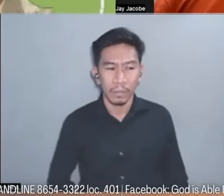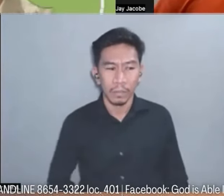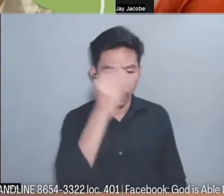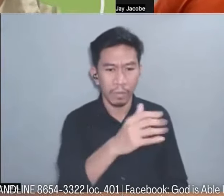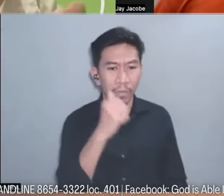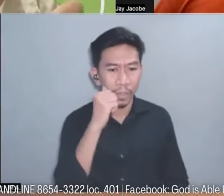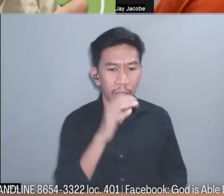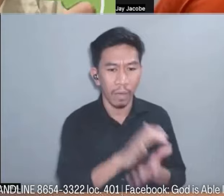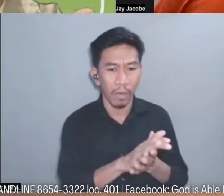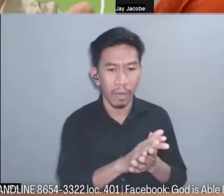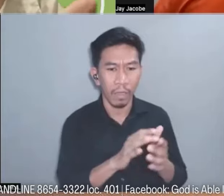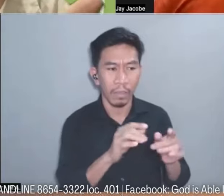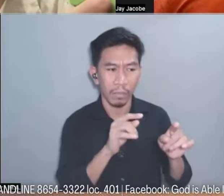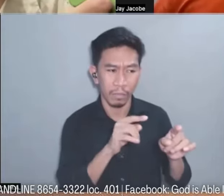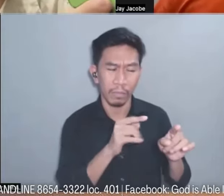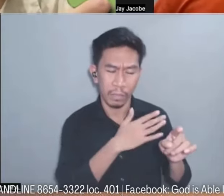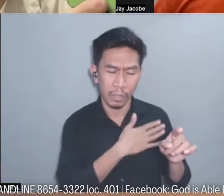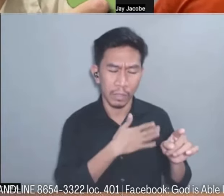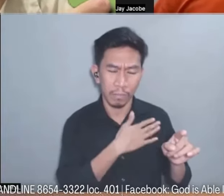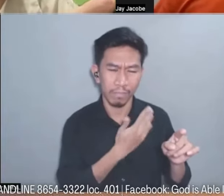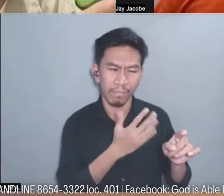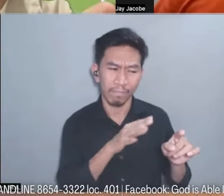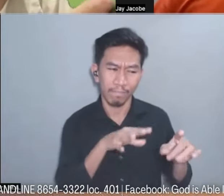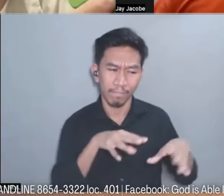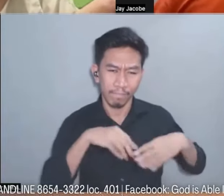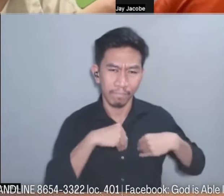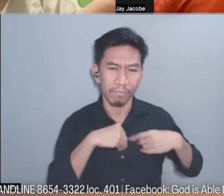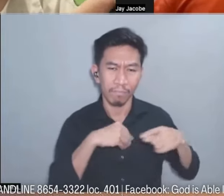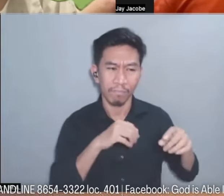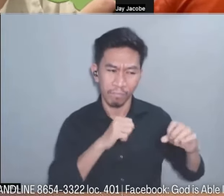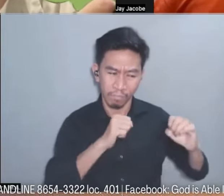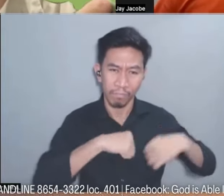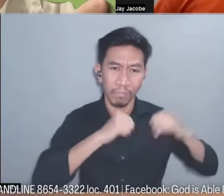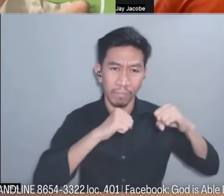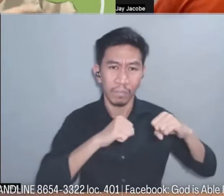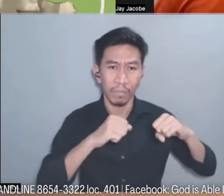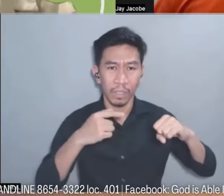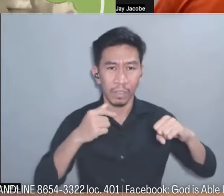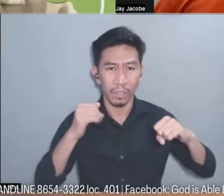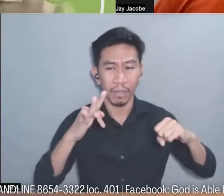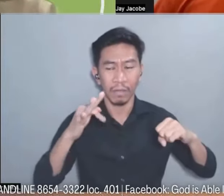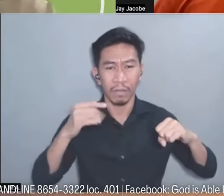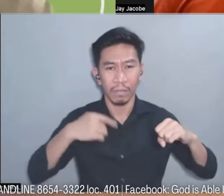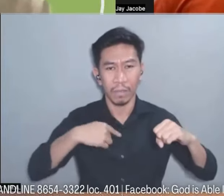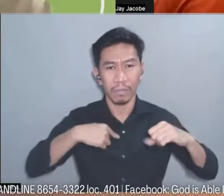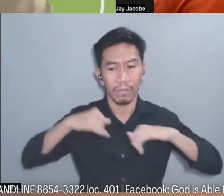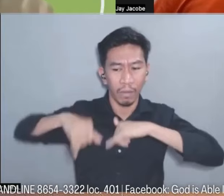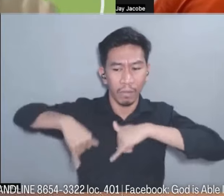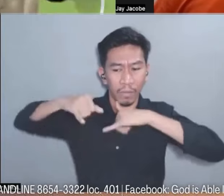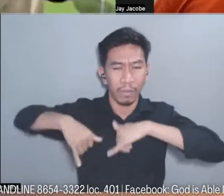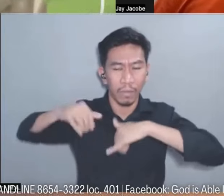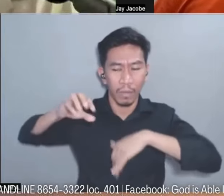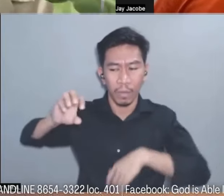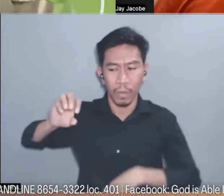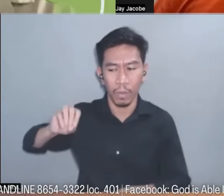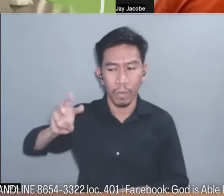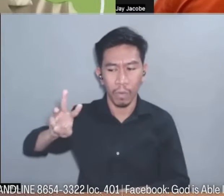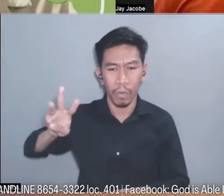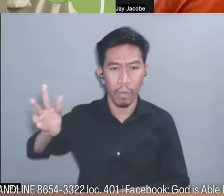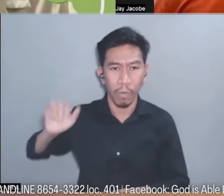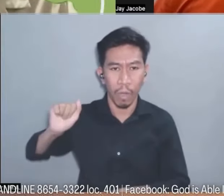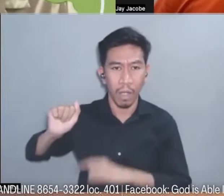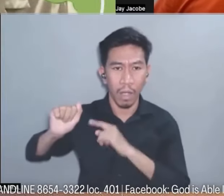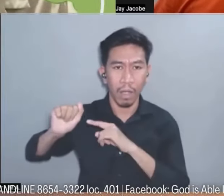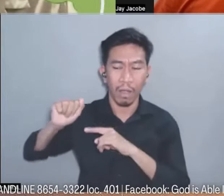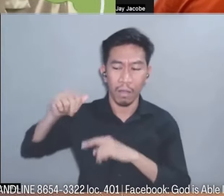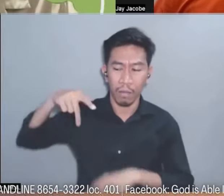hindi natatagal ang buhay ko rito kung lalaban pa ako sa sa OWA o sa Polo na ipaglalaban mong ikarapatan hindi ko